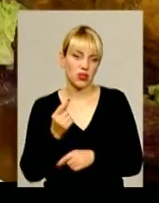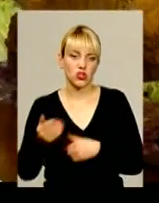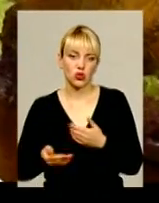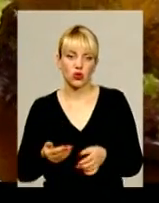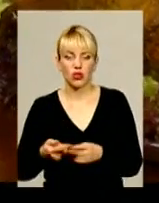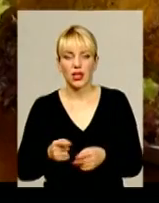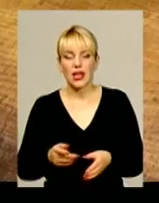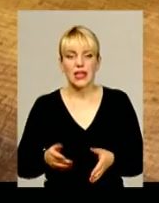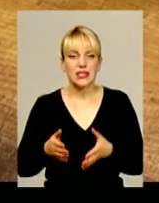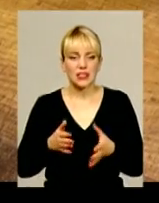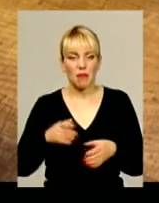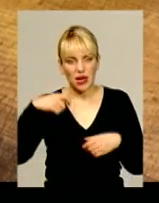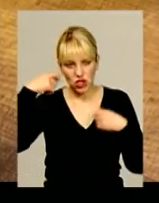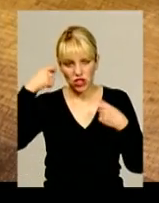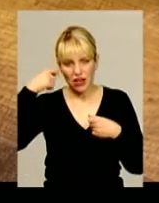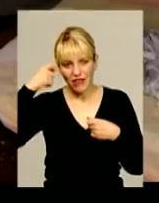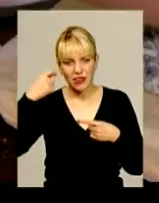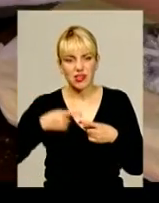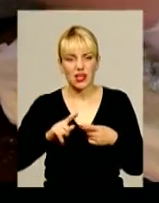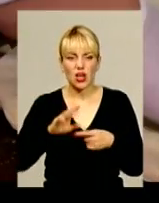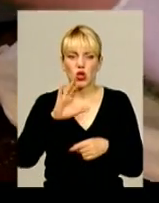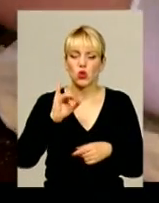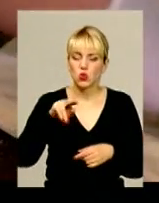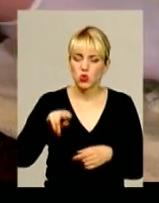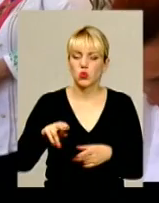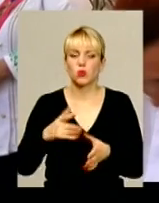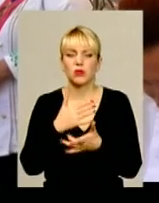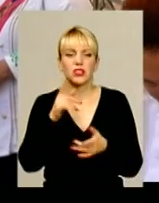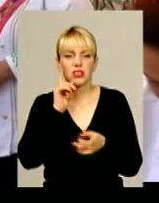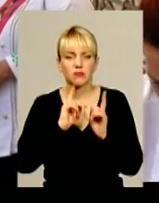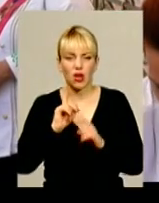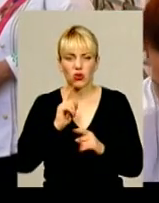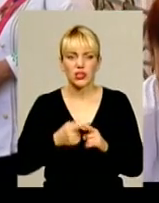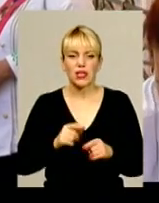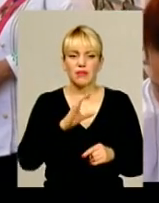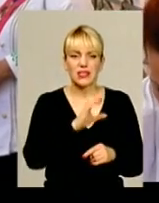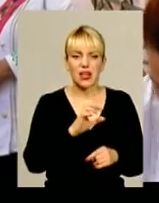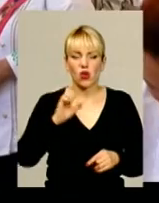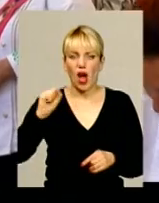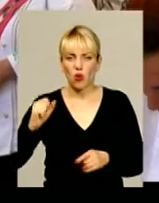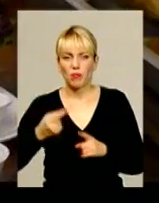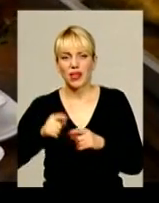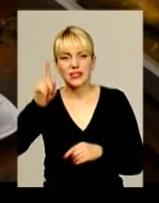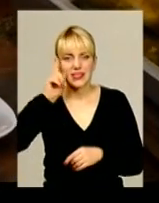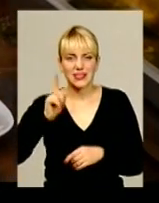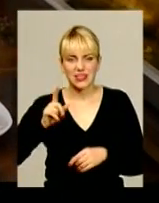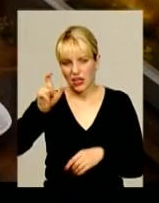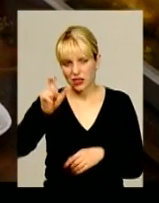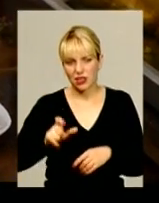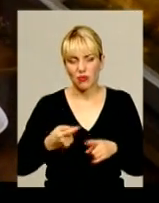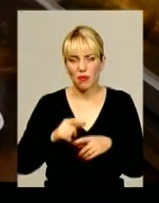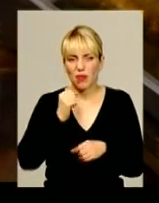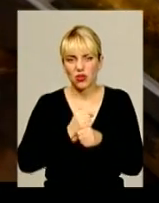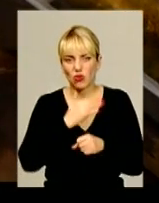Запечене ягня, суп із Сома та багато інших смаколиків. Саркіс Якубян, міжнародний суддя з Ізраїлю. Працював у багатьох